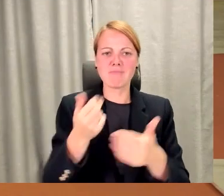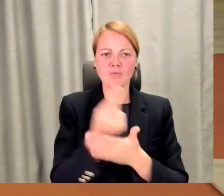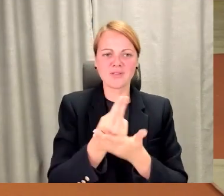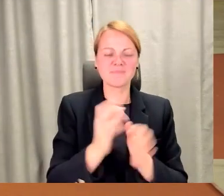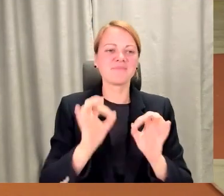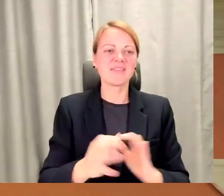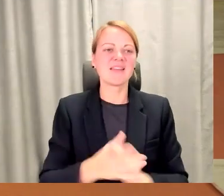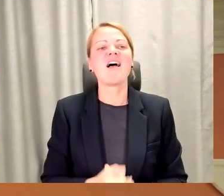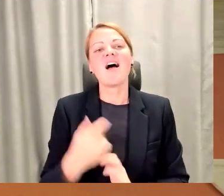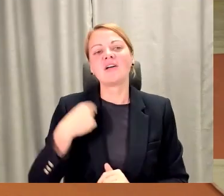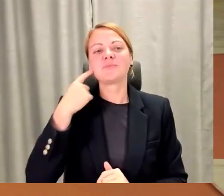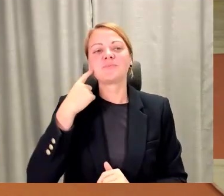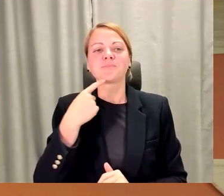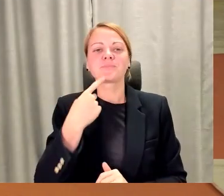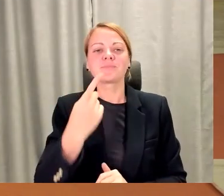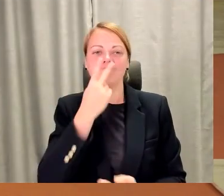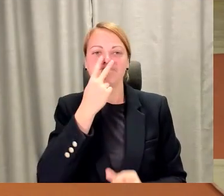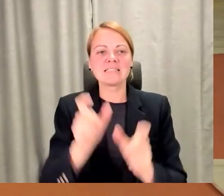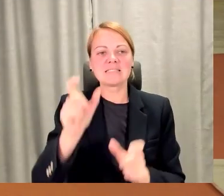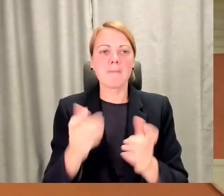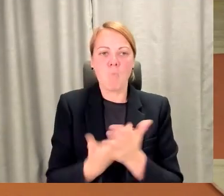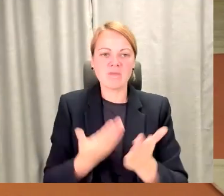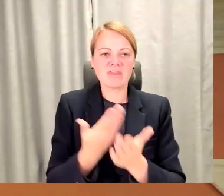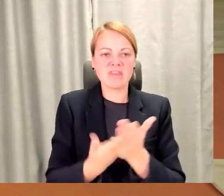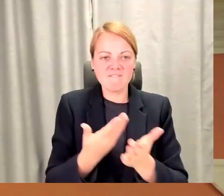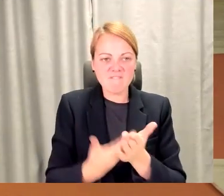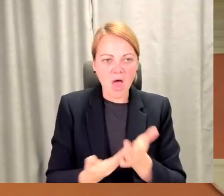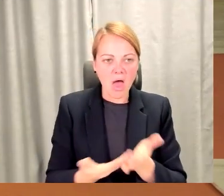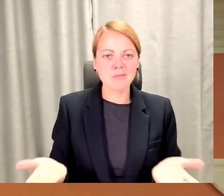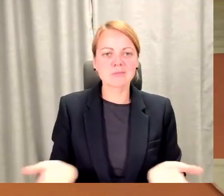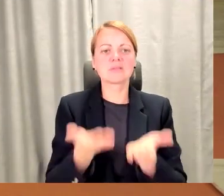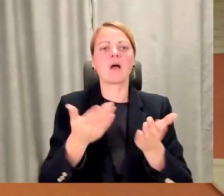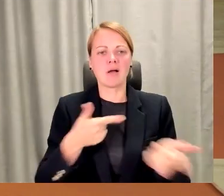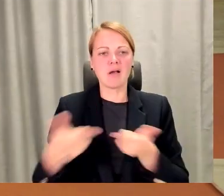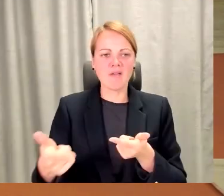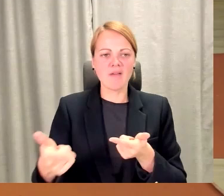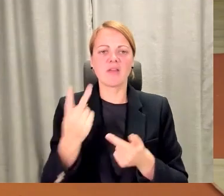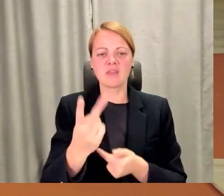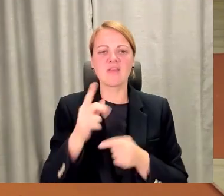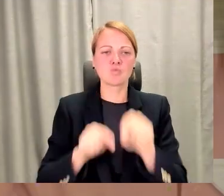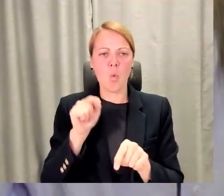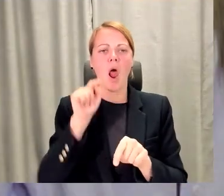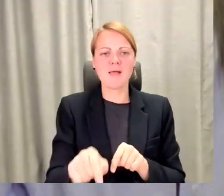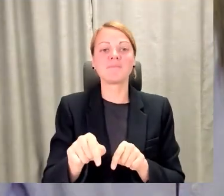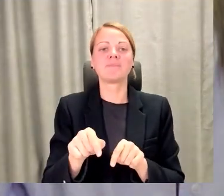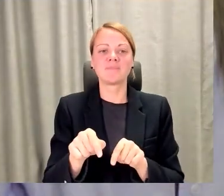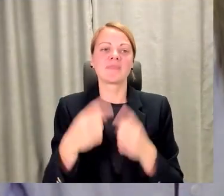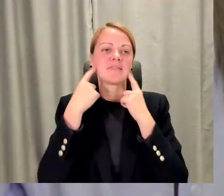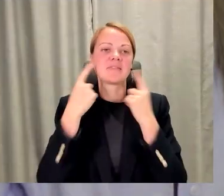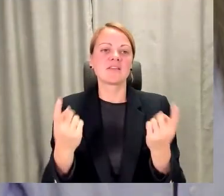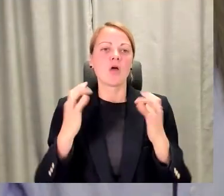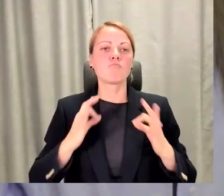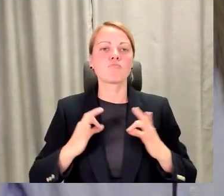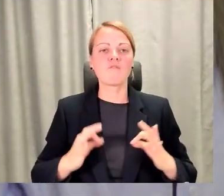cilvēku, kurš ir motivēts, kurš ir gatavs spēt nākamo dzīves soli, nākamo profesiju vai vismaz jaunu zināšanas.